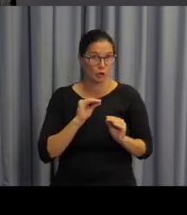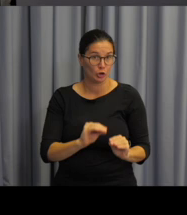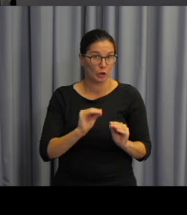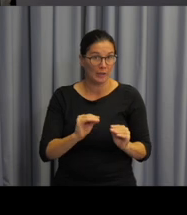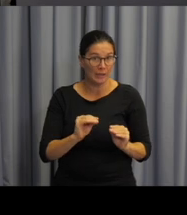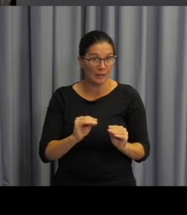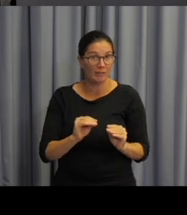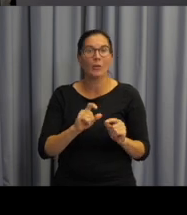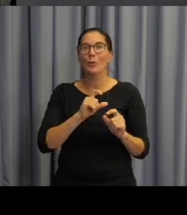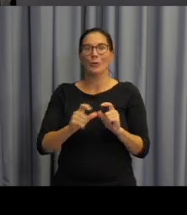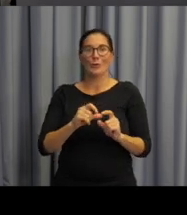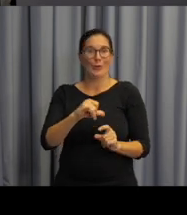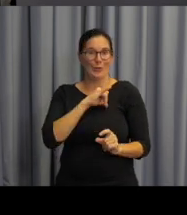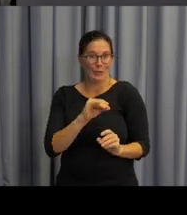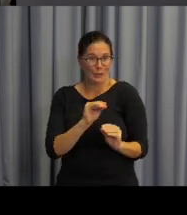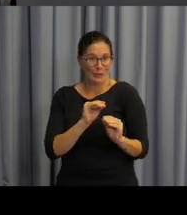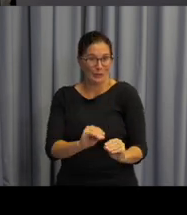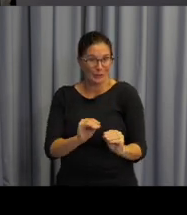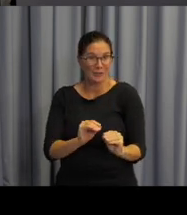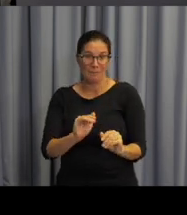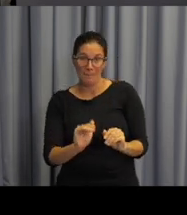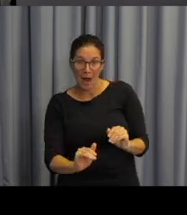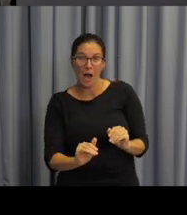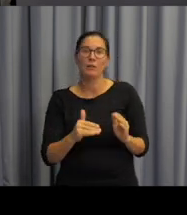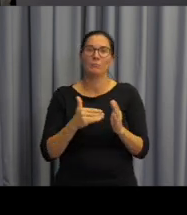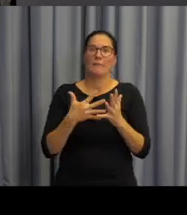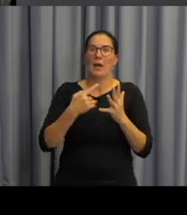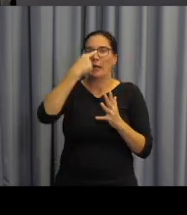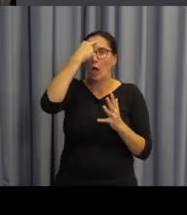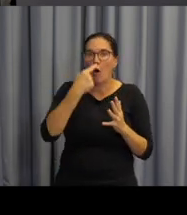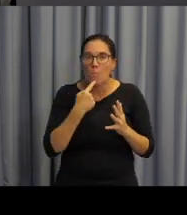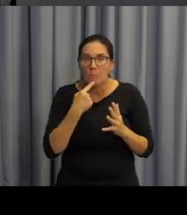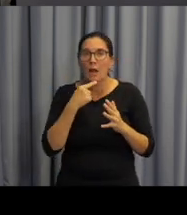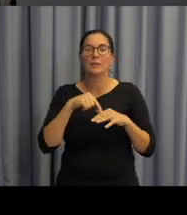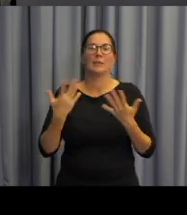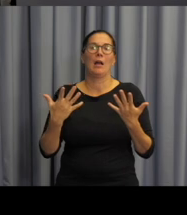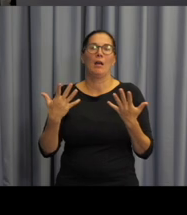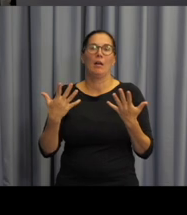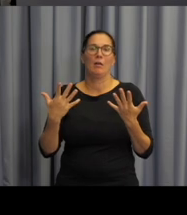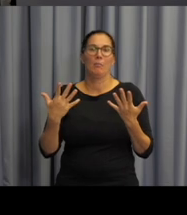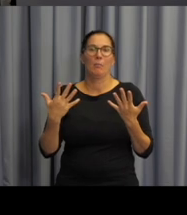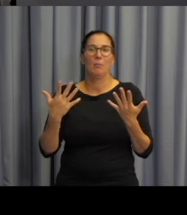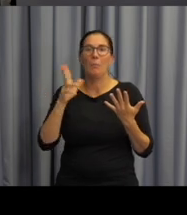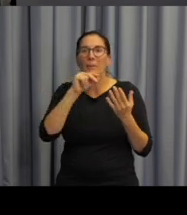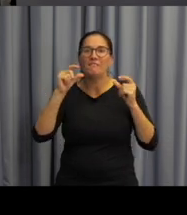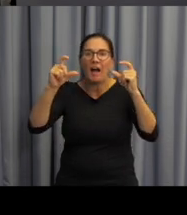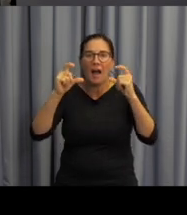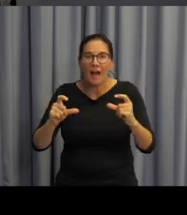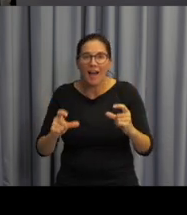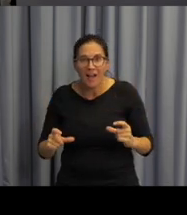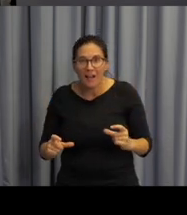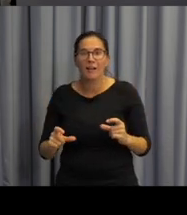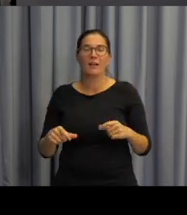A čím mladší dítě, tím je potřeba používat větší obrázky, více místa na stránce a tak. To